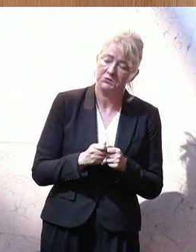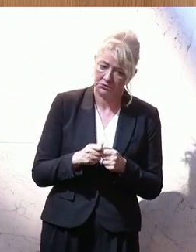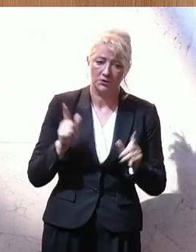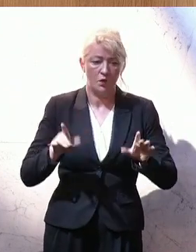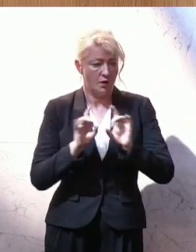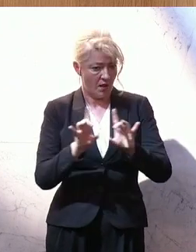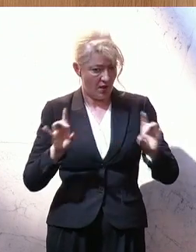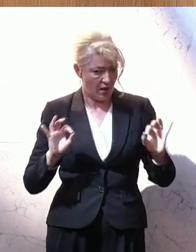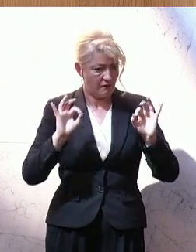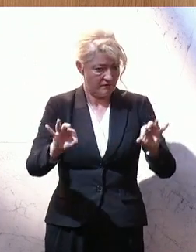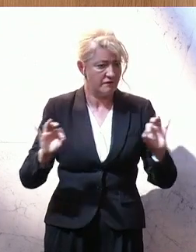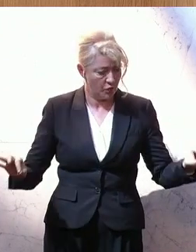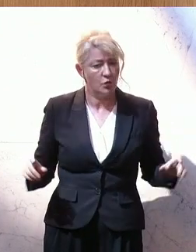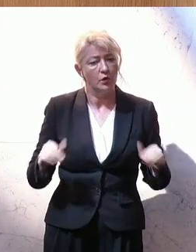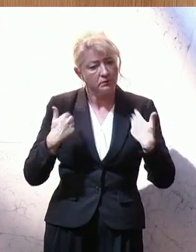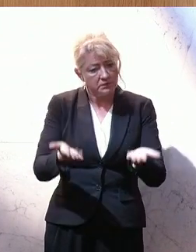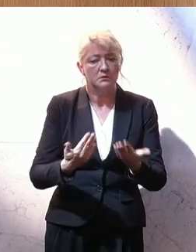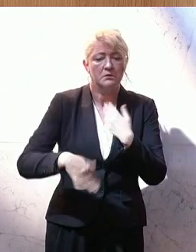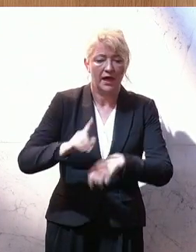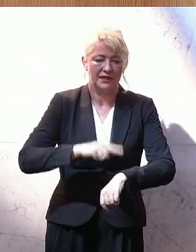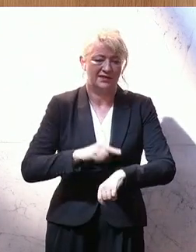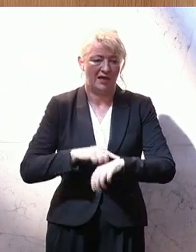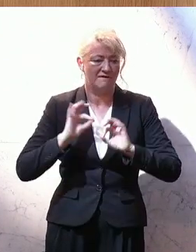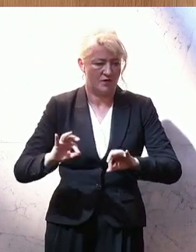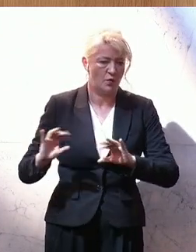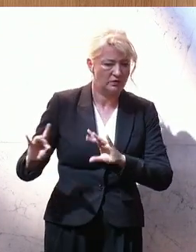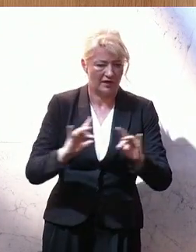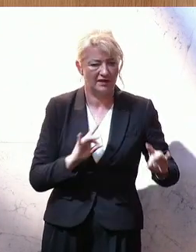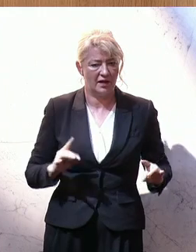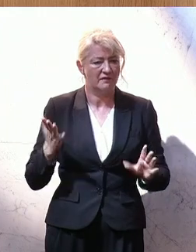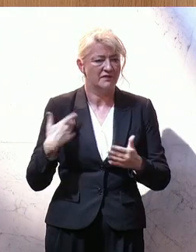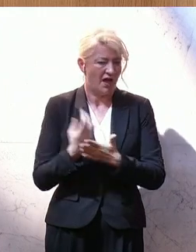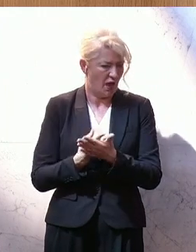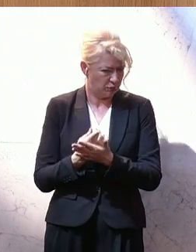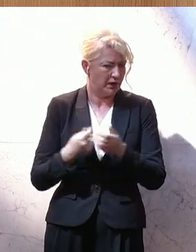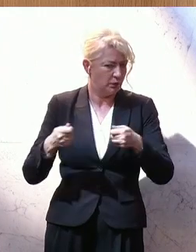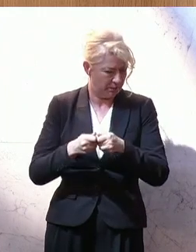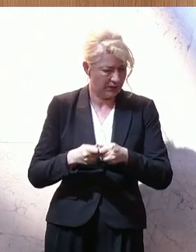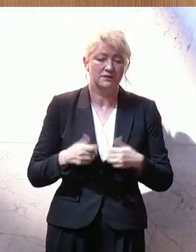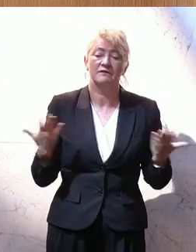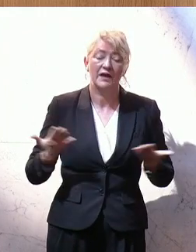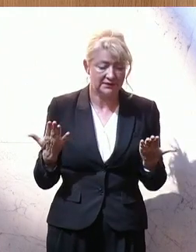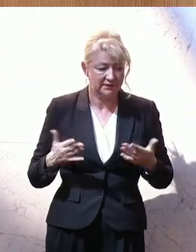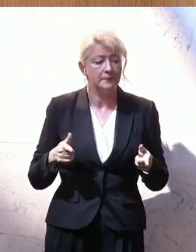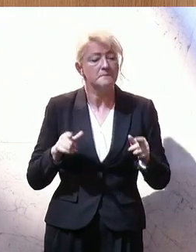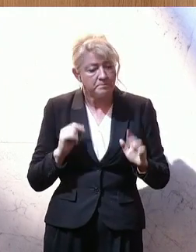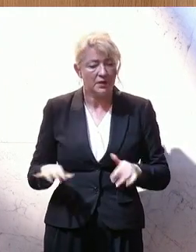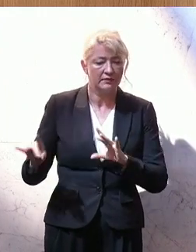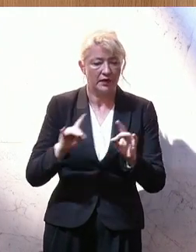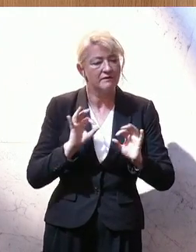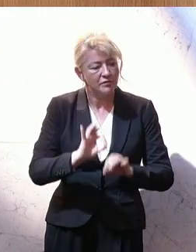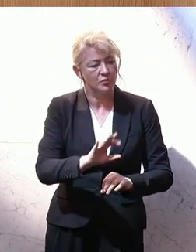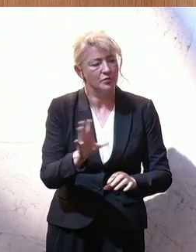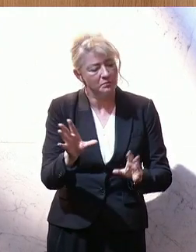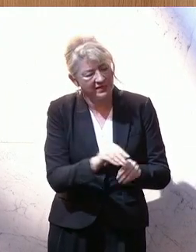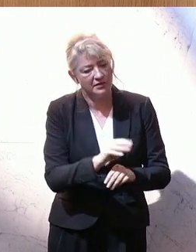den Lehrerinnen und Lehrern mehr Zeit für die Tätigkeit geben, für die sie ausgebildet worden sind. Nämlich für das Arbeiten mit